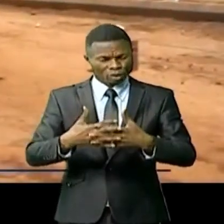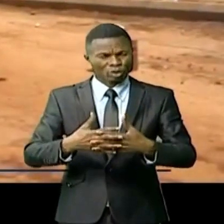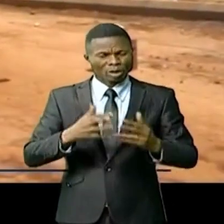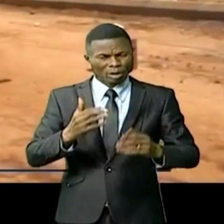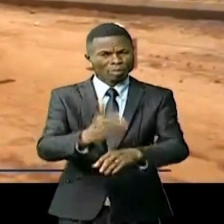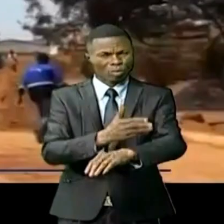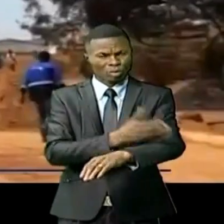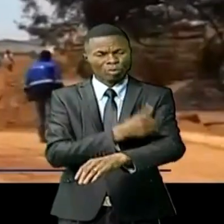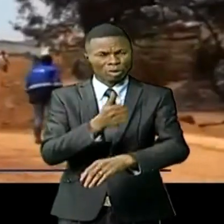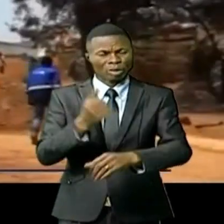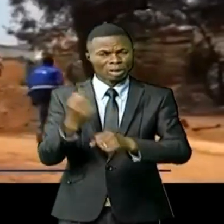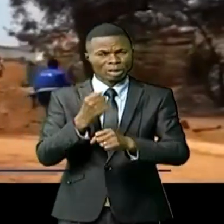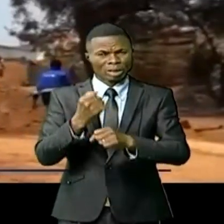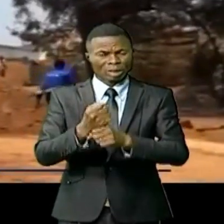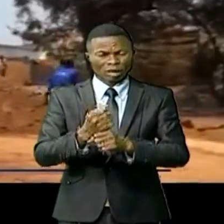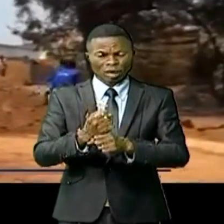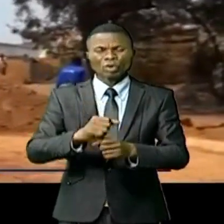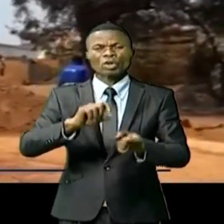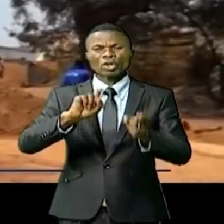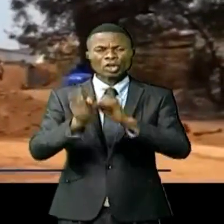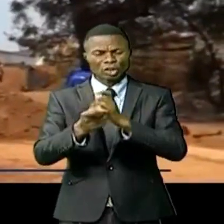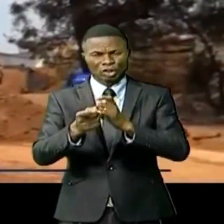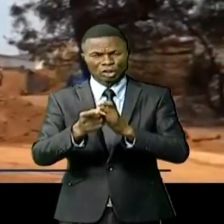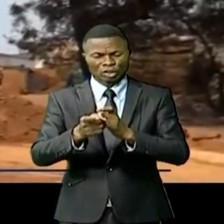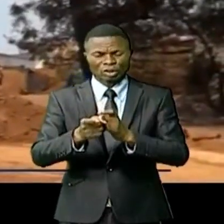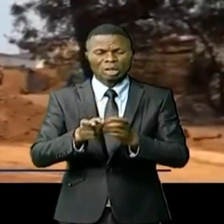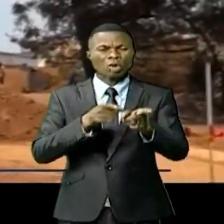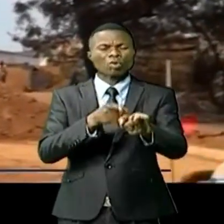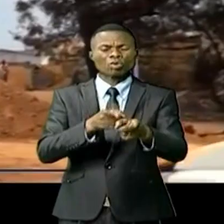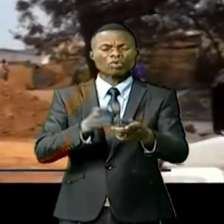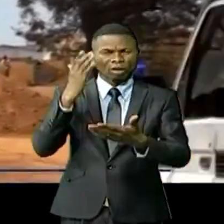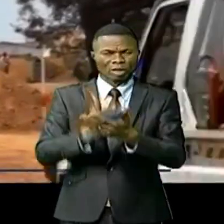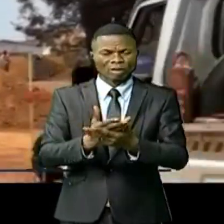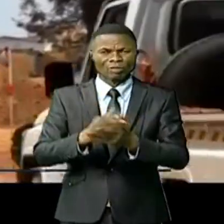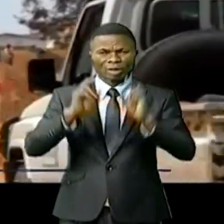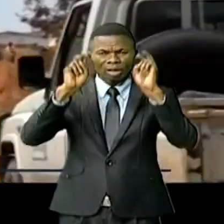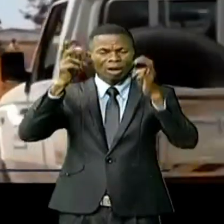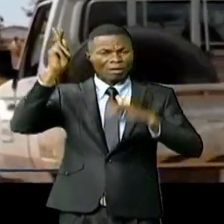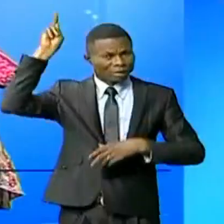Ces travaux visent à désengorger le rompont Moangéji dans la ville de Kolosi.